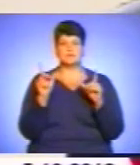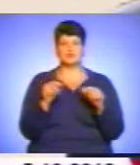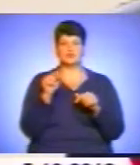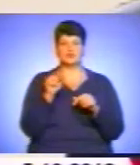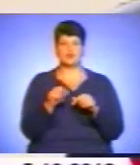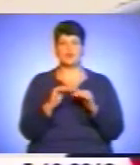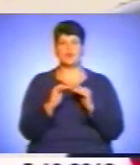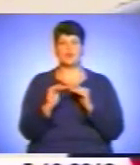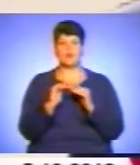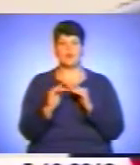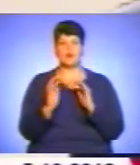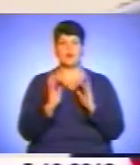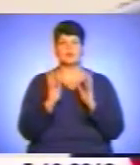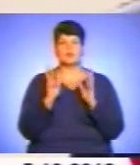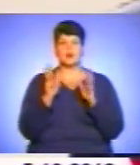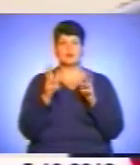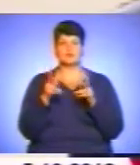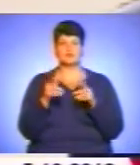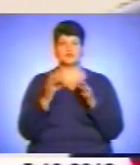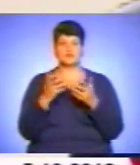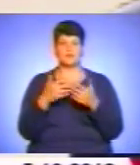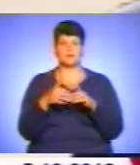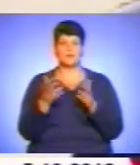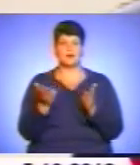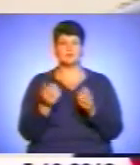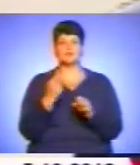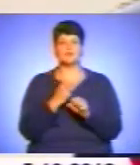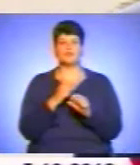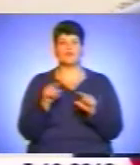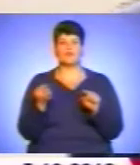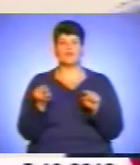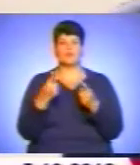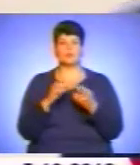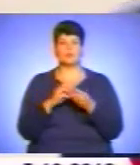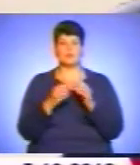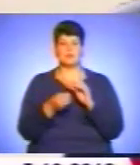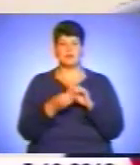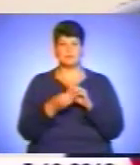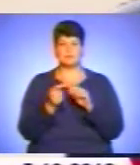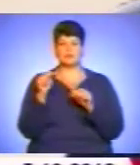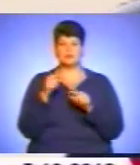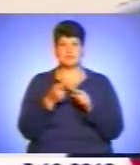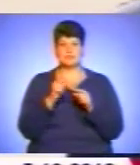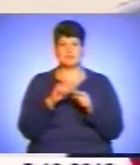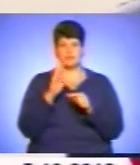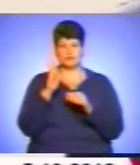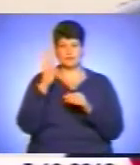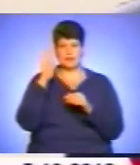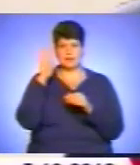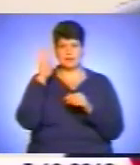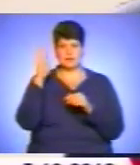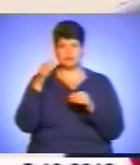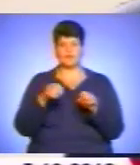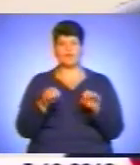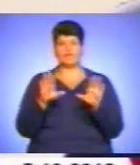поля трактора чи комбайна, він створює деякі проблеми. Так що це буде в дальнішому і